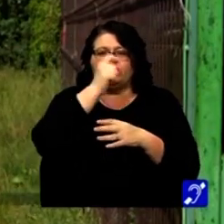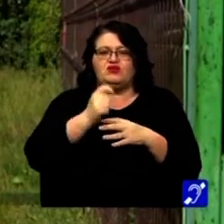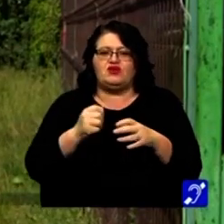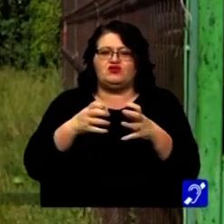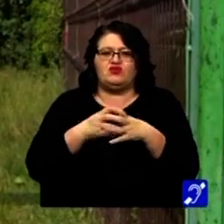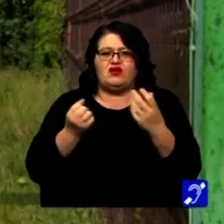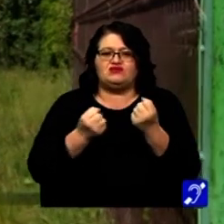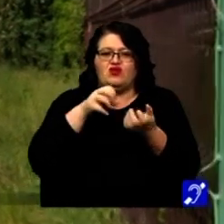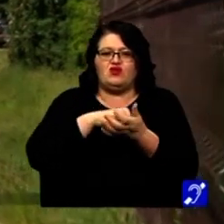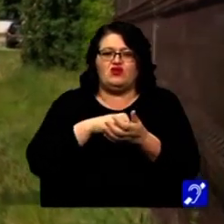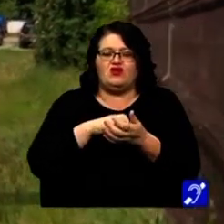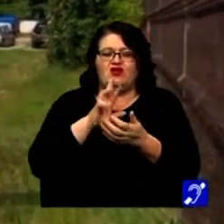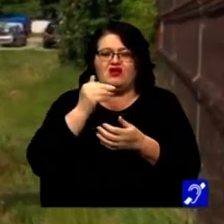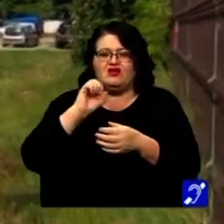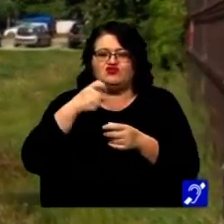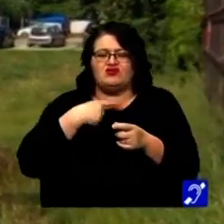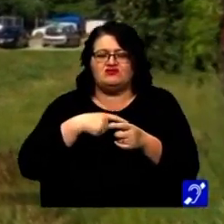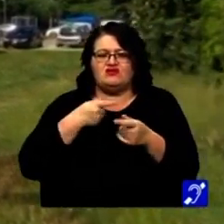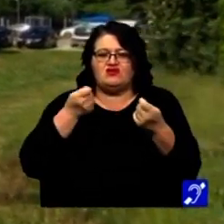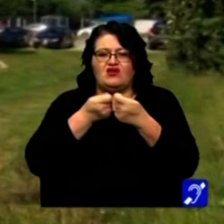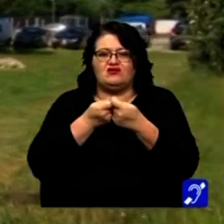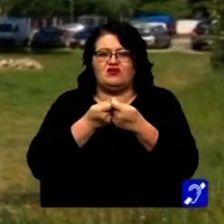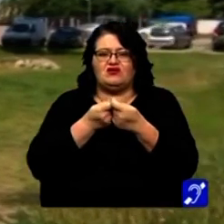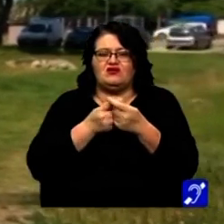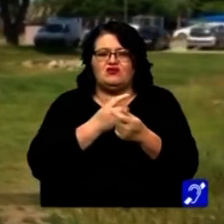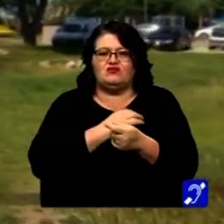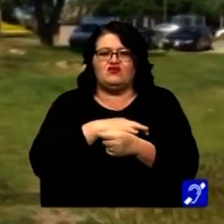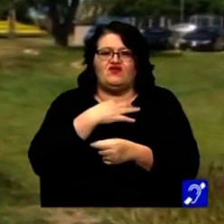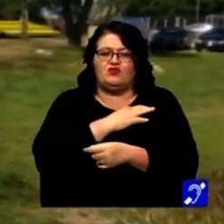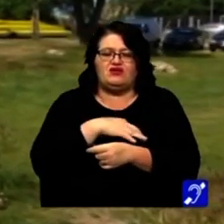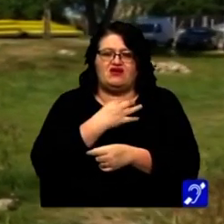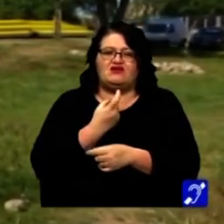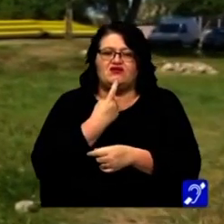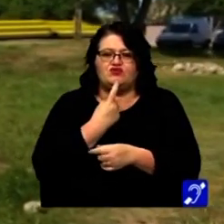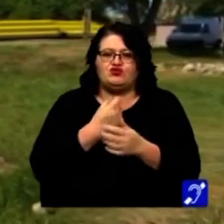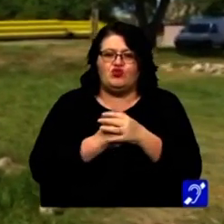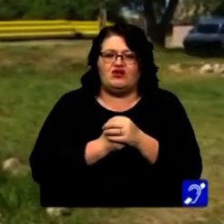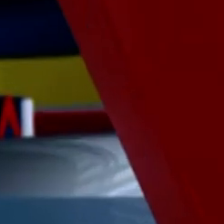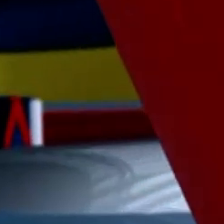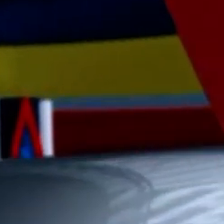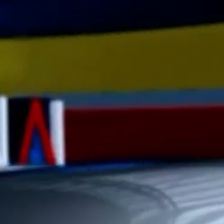acțiune locală Colinele Recaș este derulat în parteneriat cu Universitatea Politehnică din Timișoara.